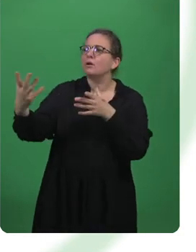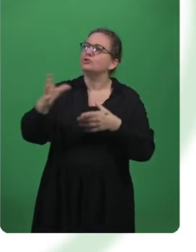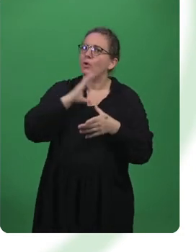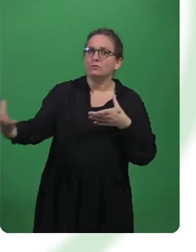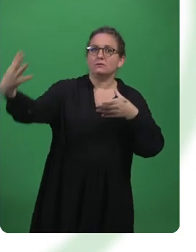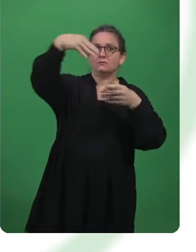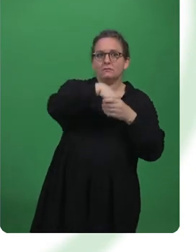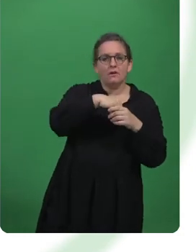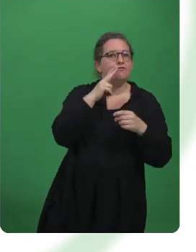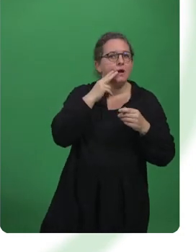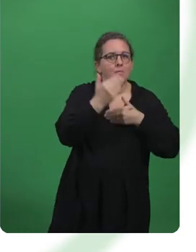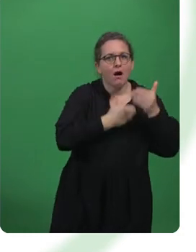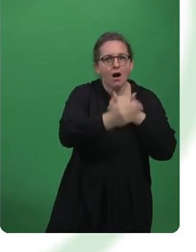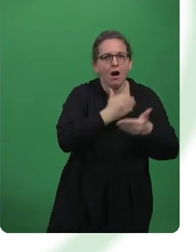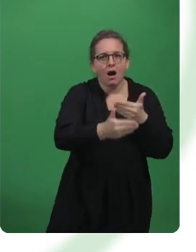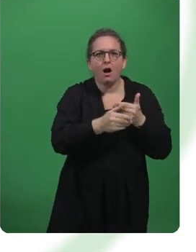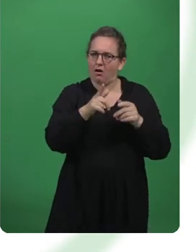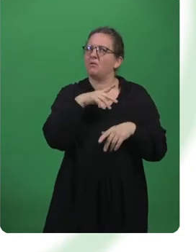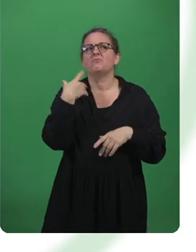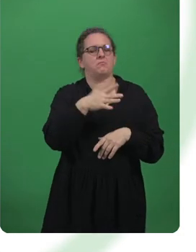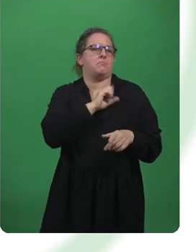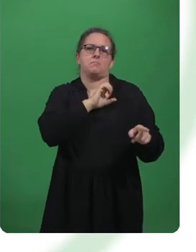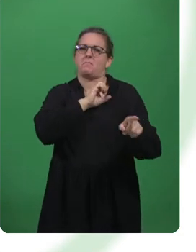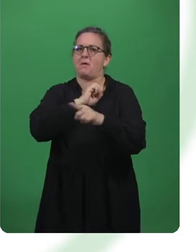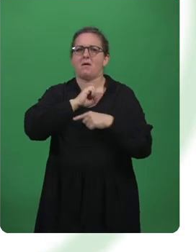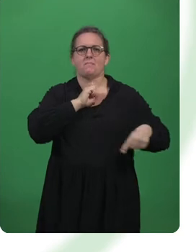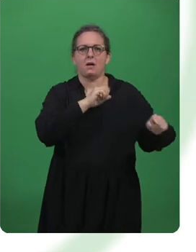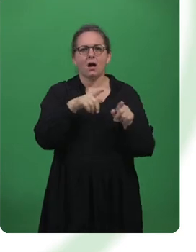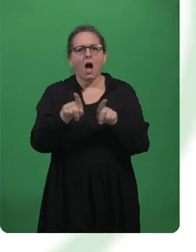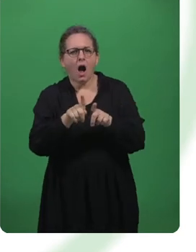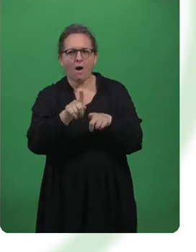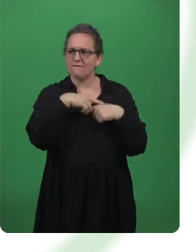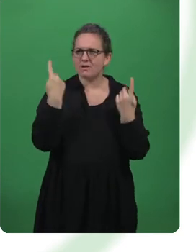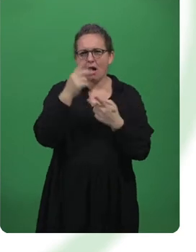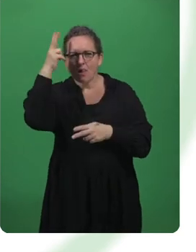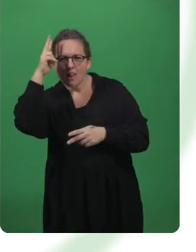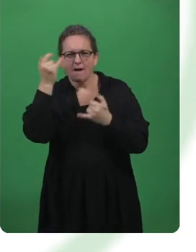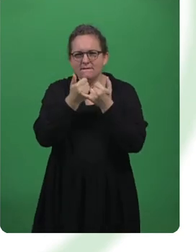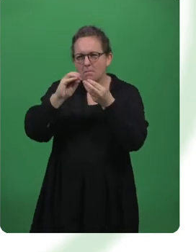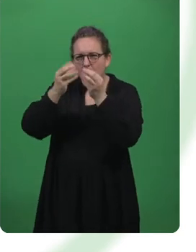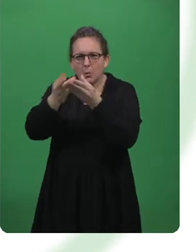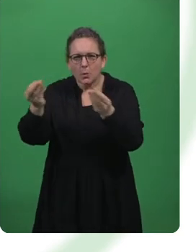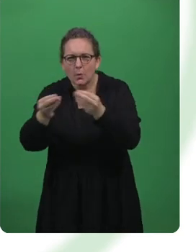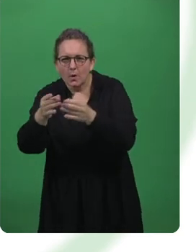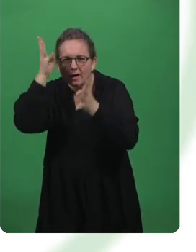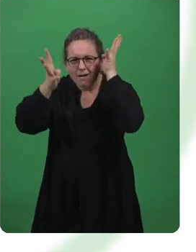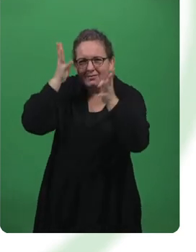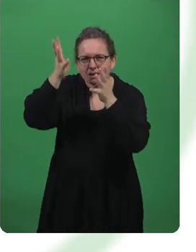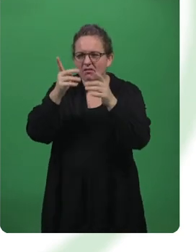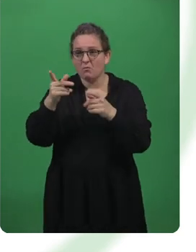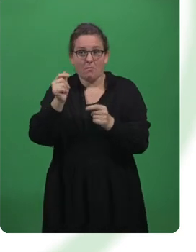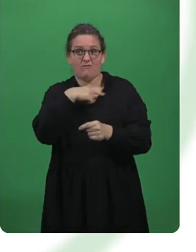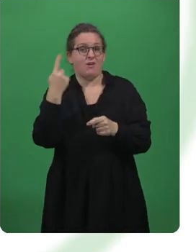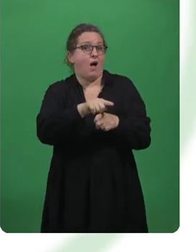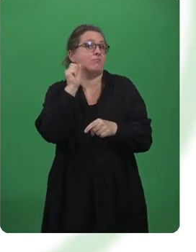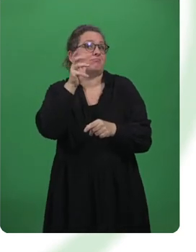zu geben. Und da können einfach nur alle gewinnen. Wir sind gefragt, neue kreative Lösungsansätze zu suchen für viele, oft